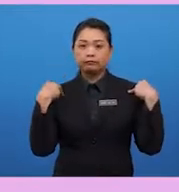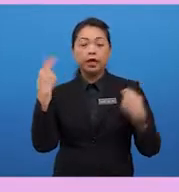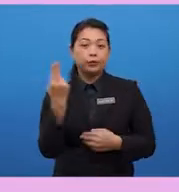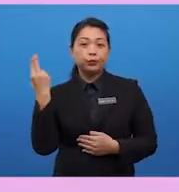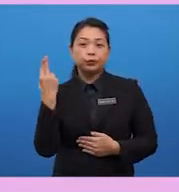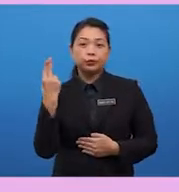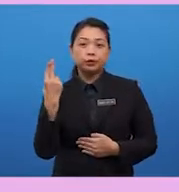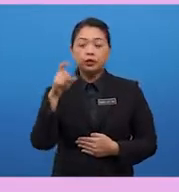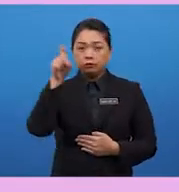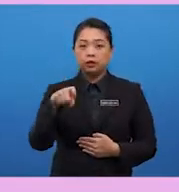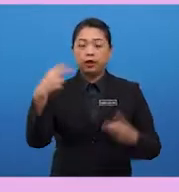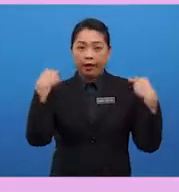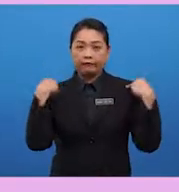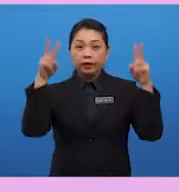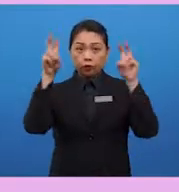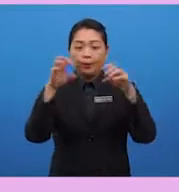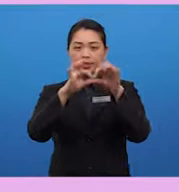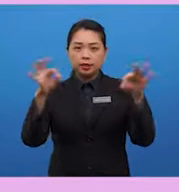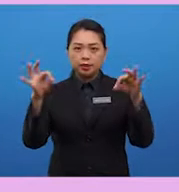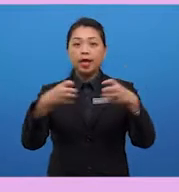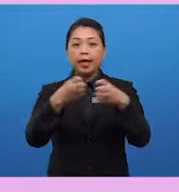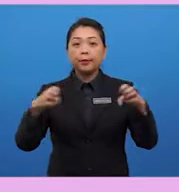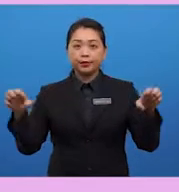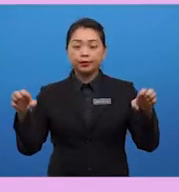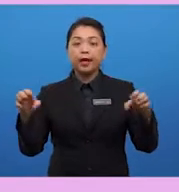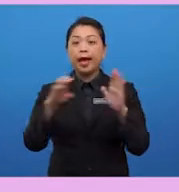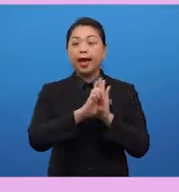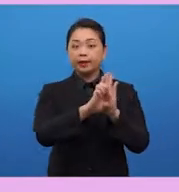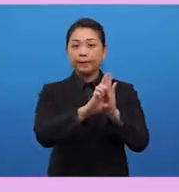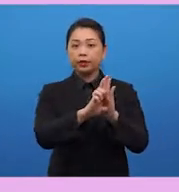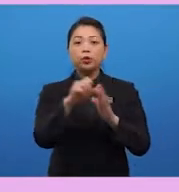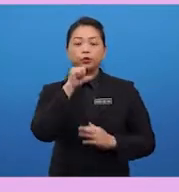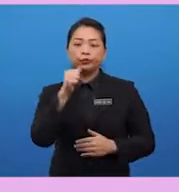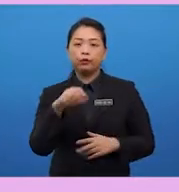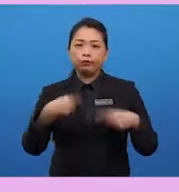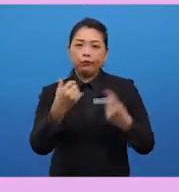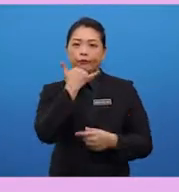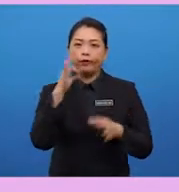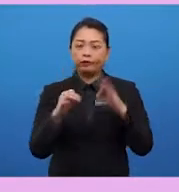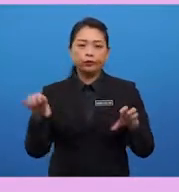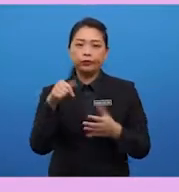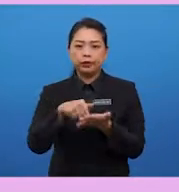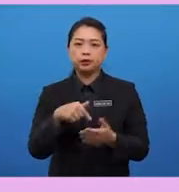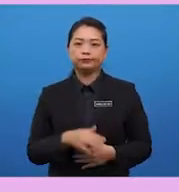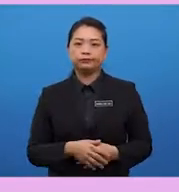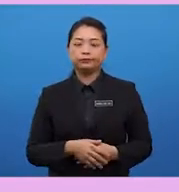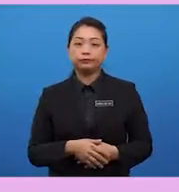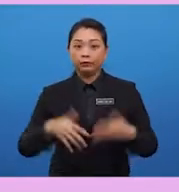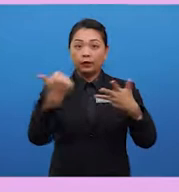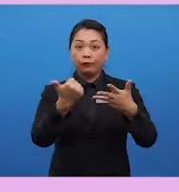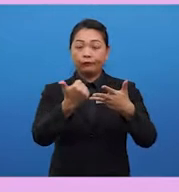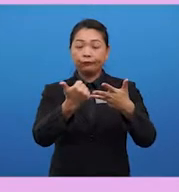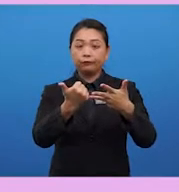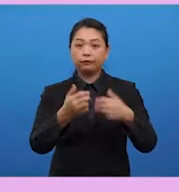this paragraph, you will also need to have your topic sentence, elaboration, examples. You will not go wrong if you do this. The fourth